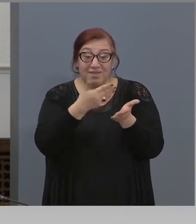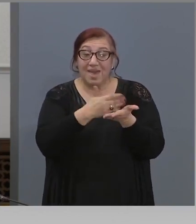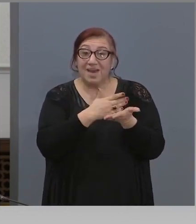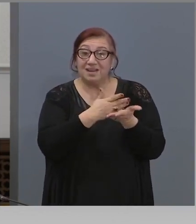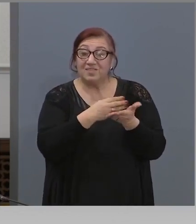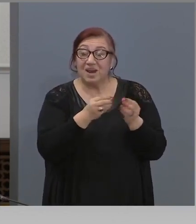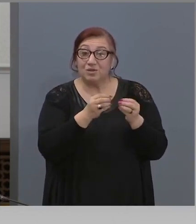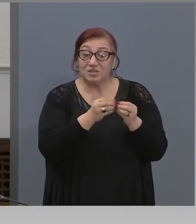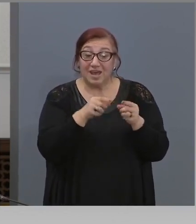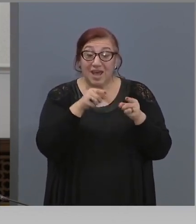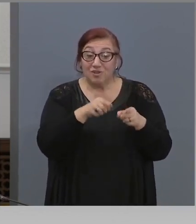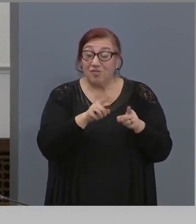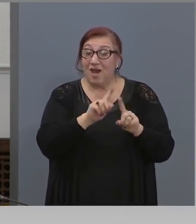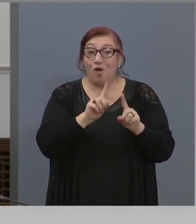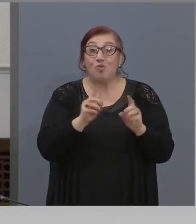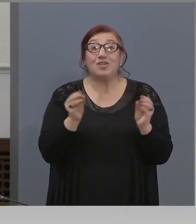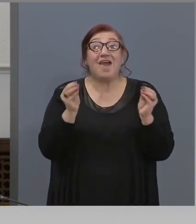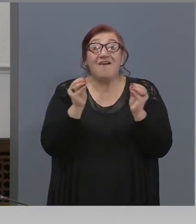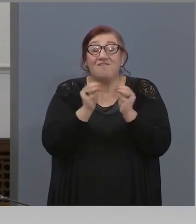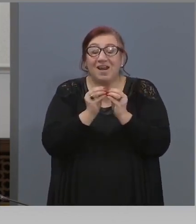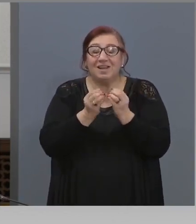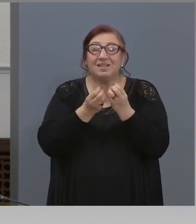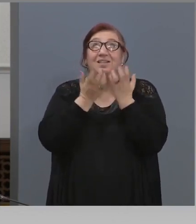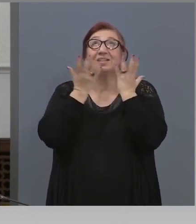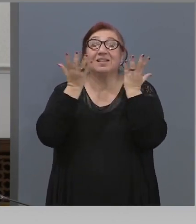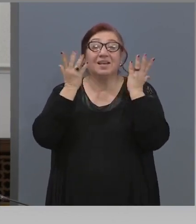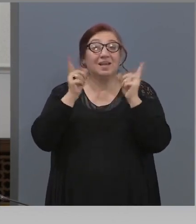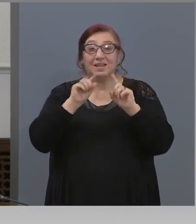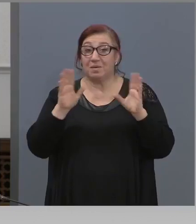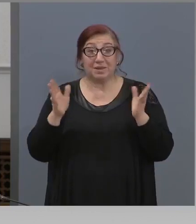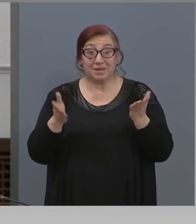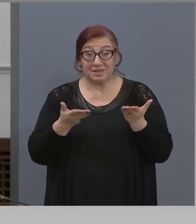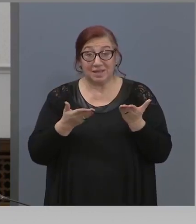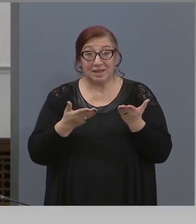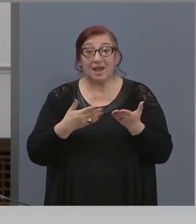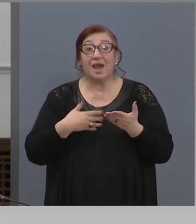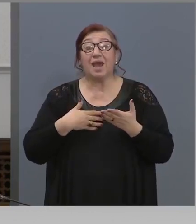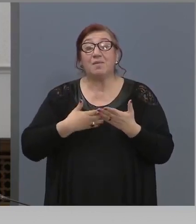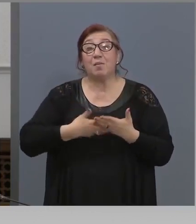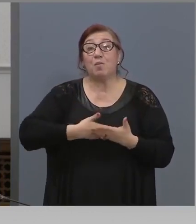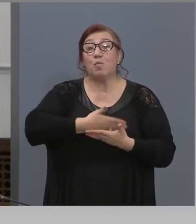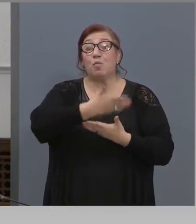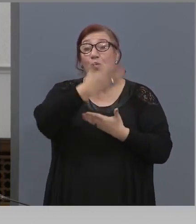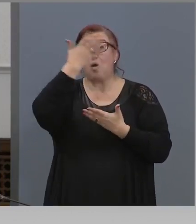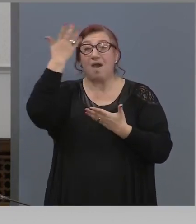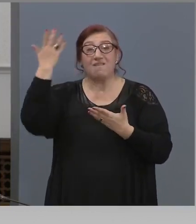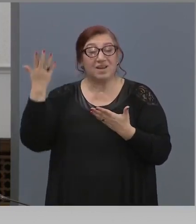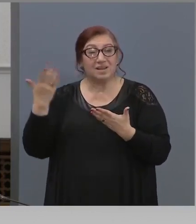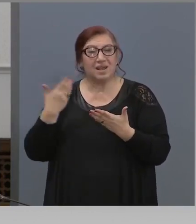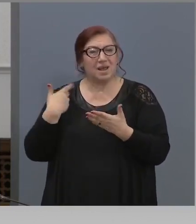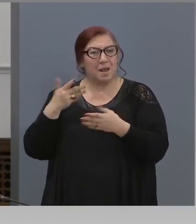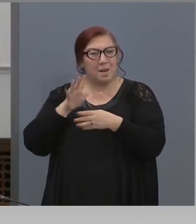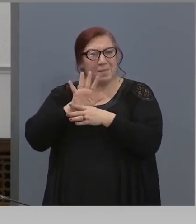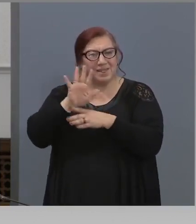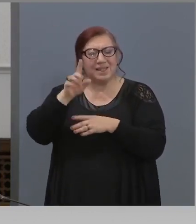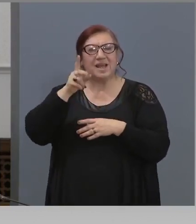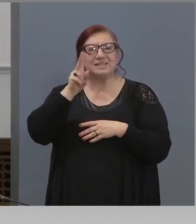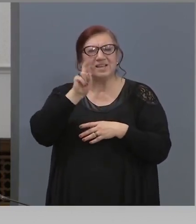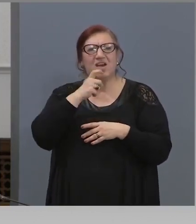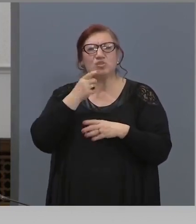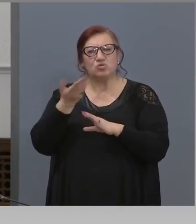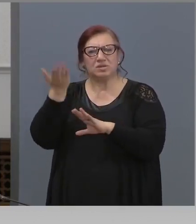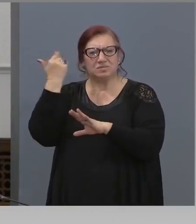празник Велик ден, няма да стане. и друго да ви кажа, богоявленска вода. Аз имам от 15-20 години в шише,